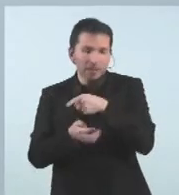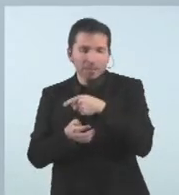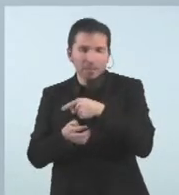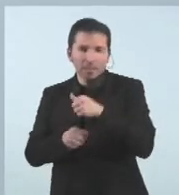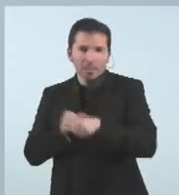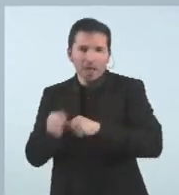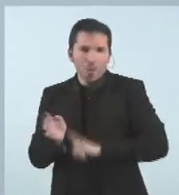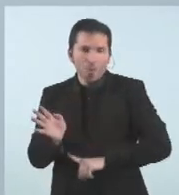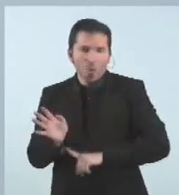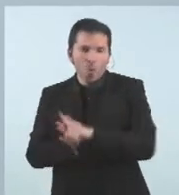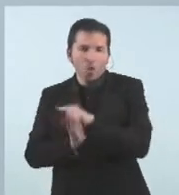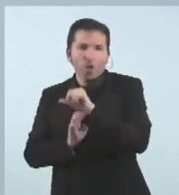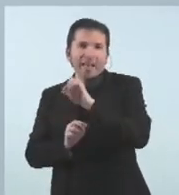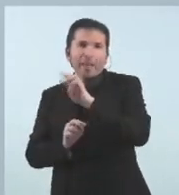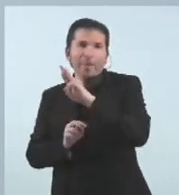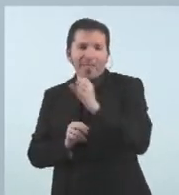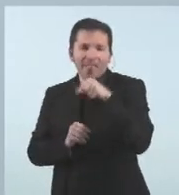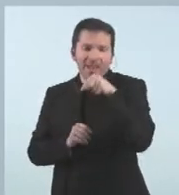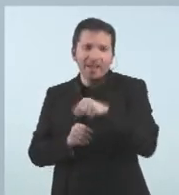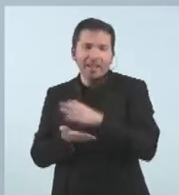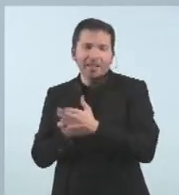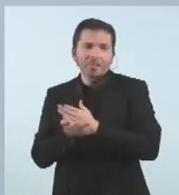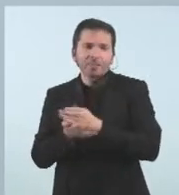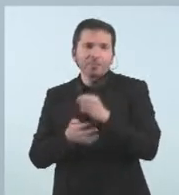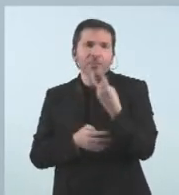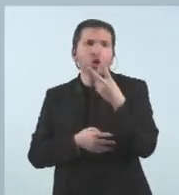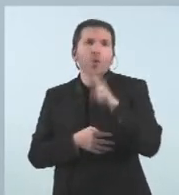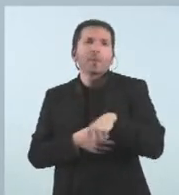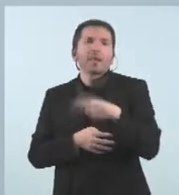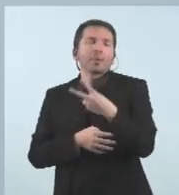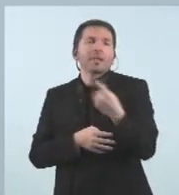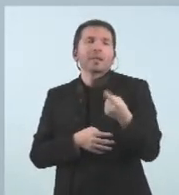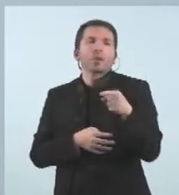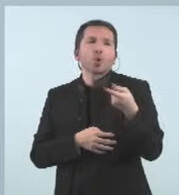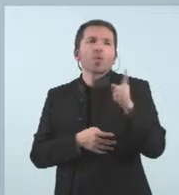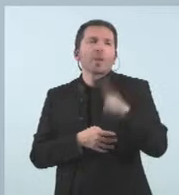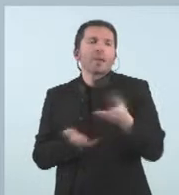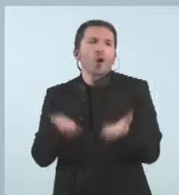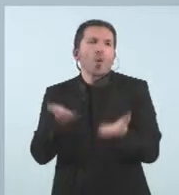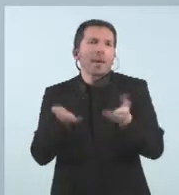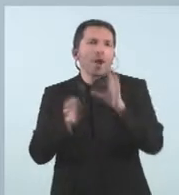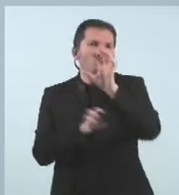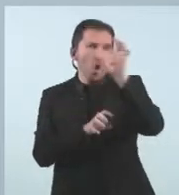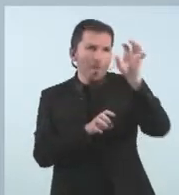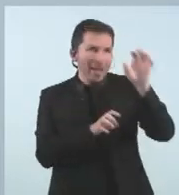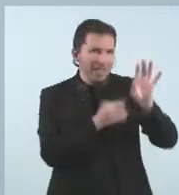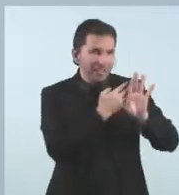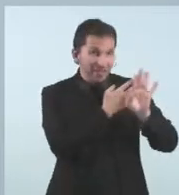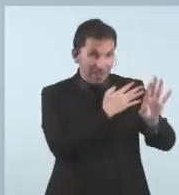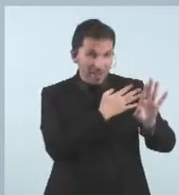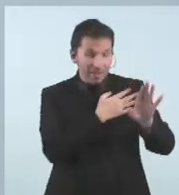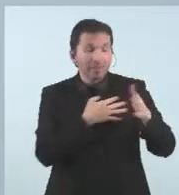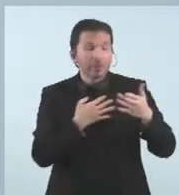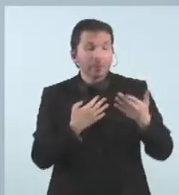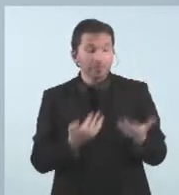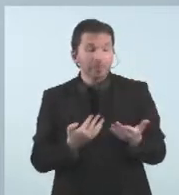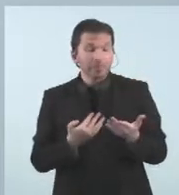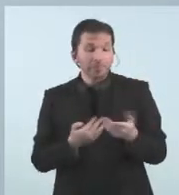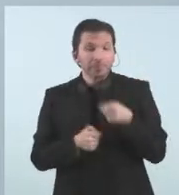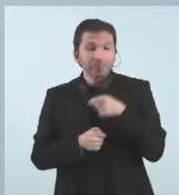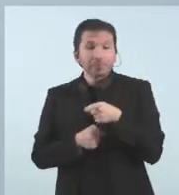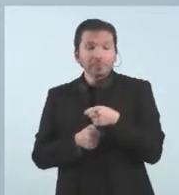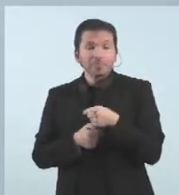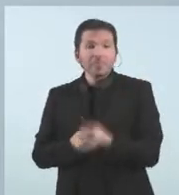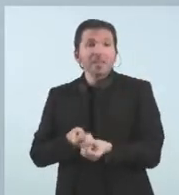hem tingut a Andorra durant el 2021 i la dels països veïns i així doncs ens trobem que si fem referència no a les dades definitives sinó a les dades